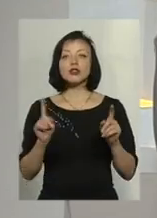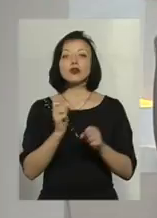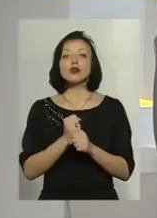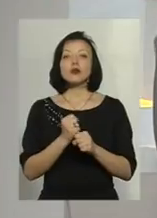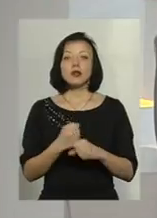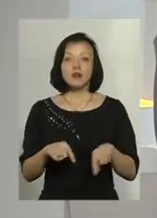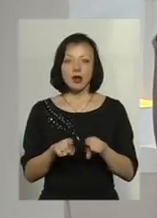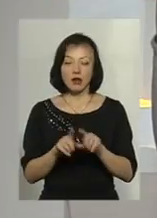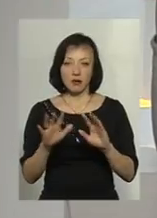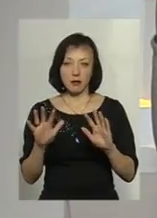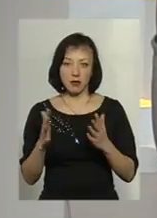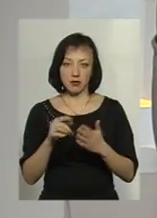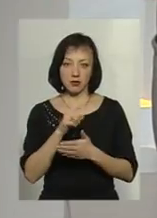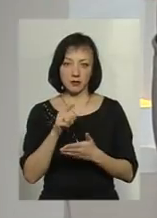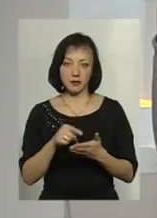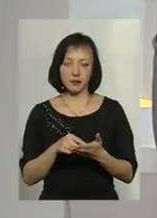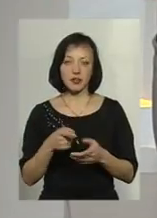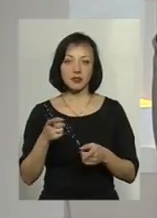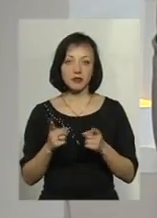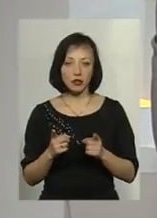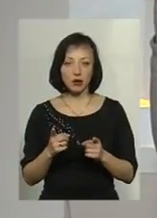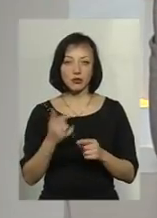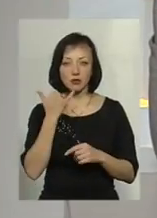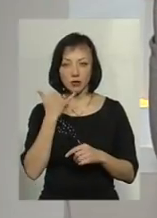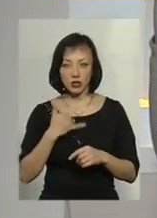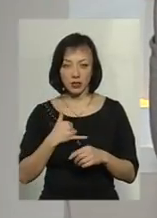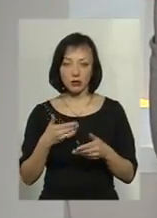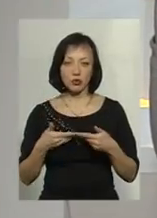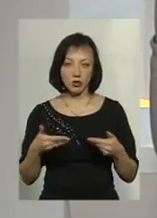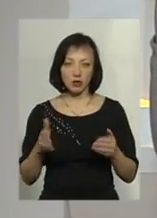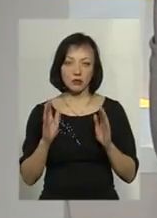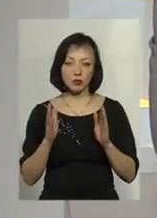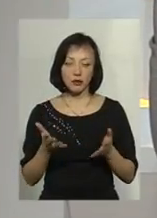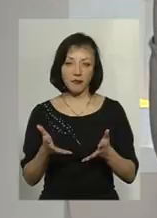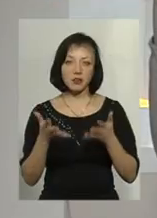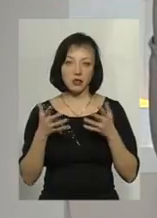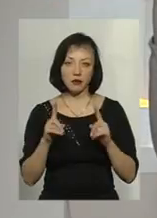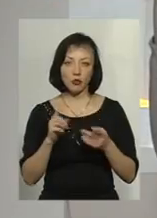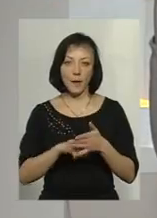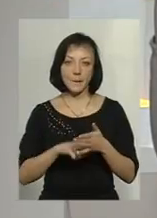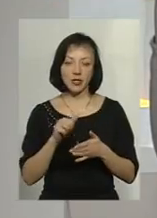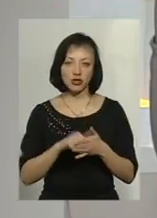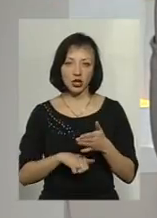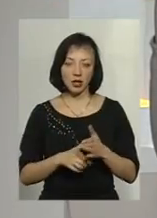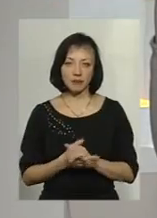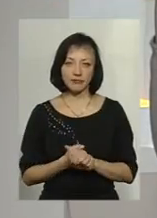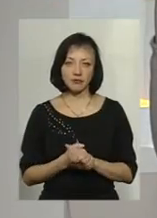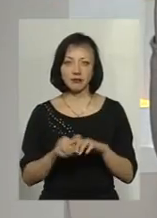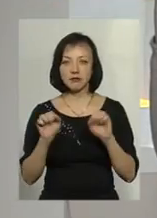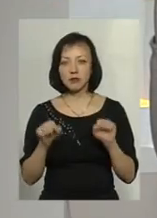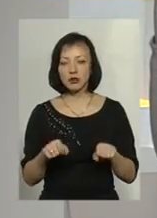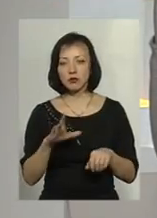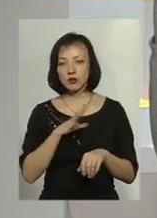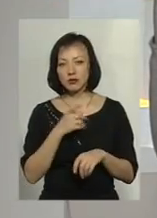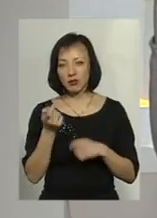випадках споживачам? Ну, звичайно, дзвонити до нас, ми будемо виясняти, в чому причина. Адже може бути